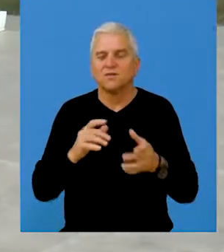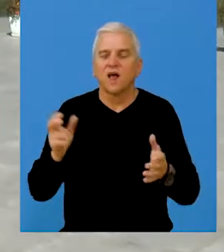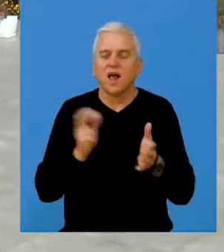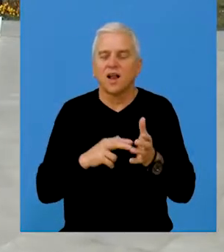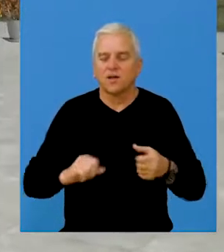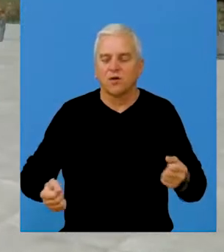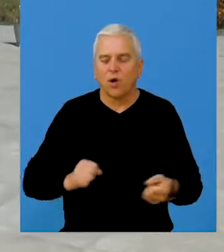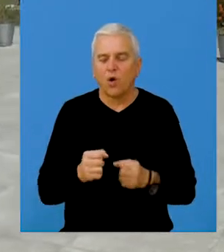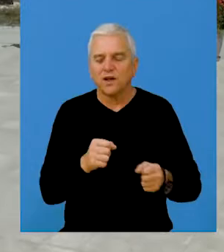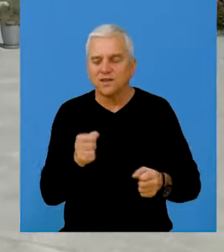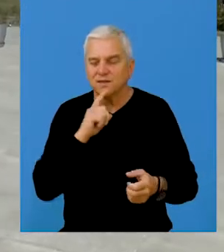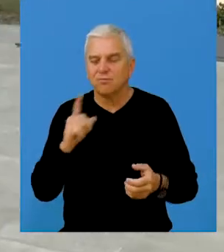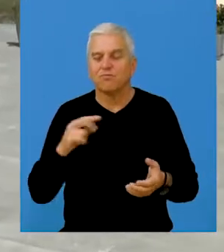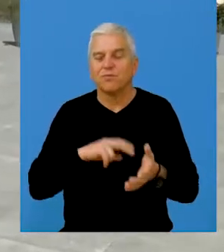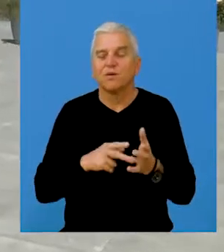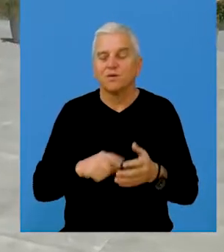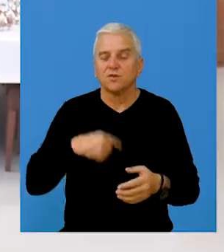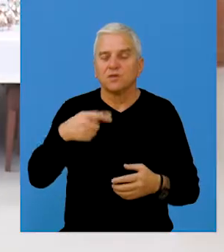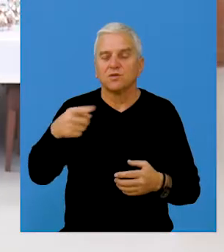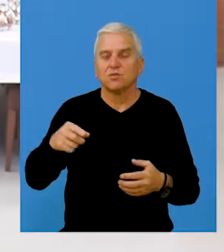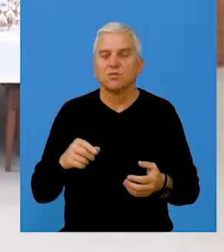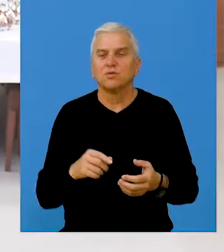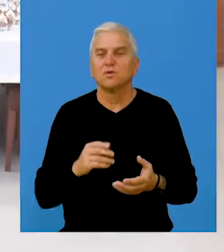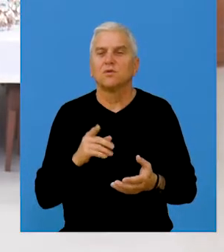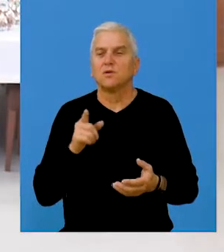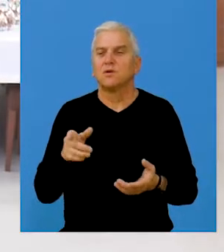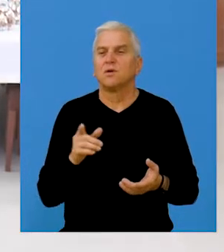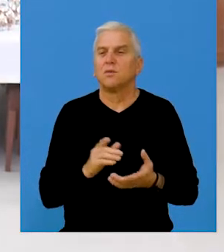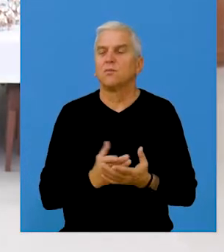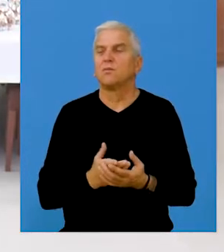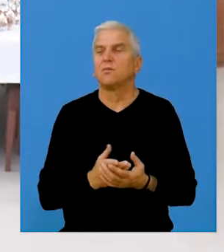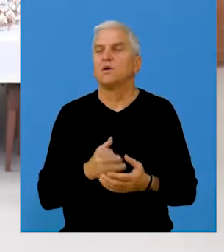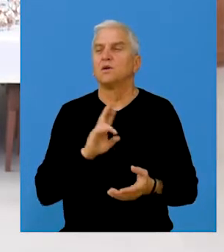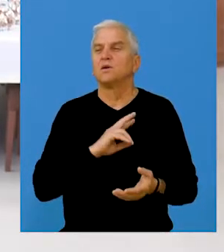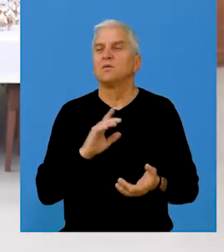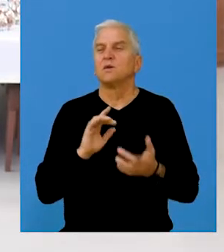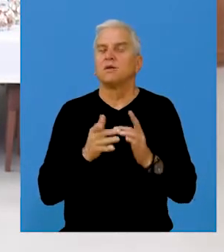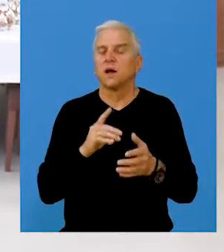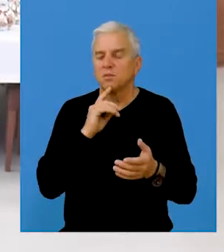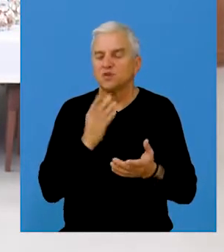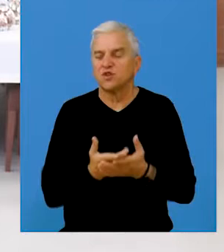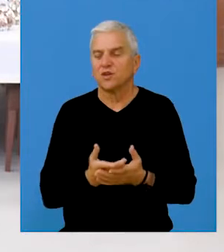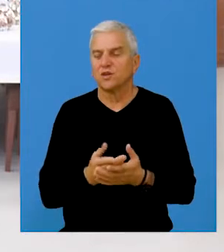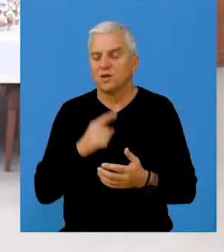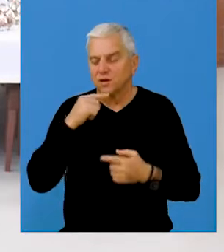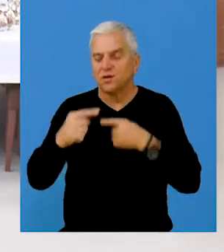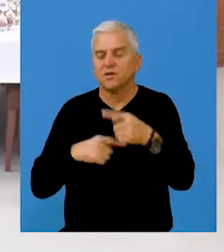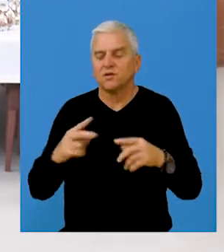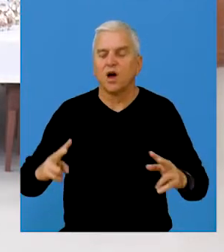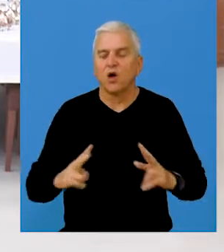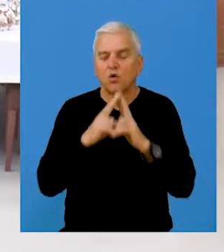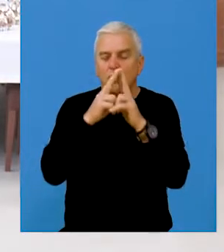kolicima i trci elektromotornim kolicima. Planiramo za u buduće da održimo taj trend